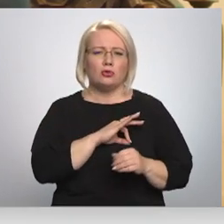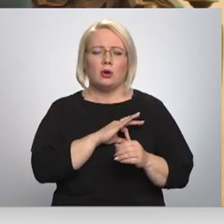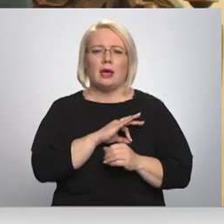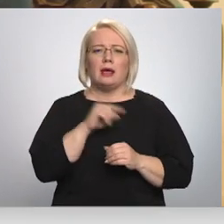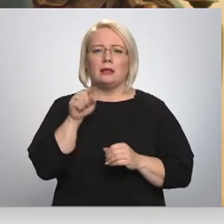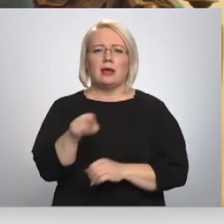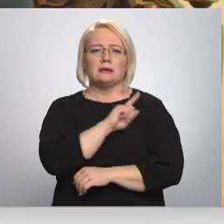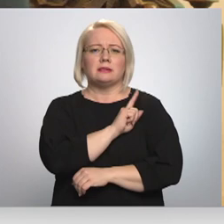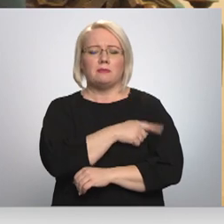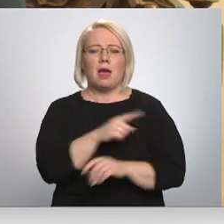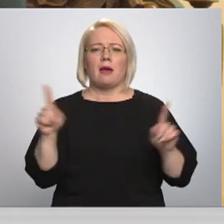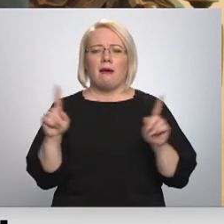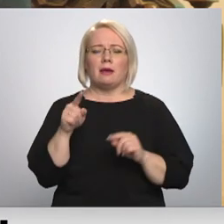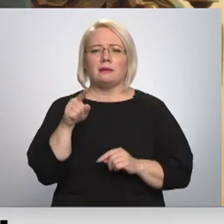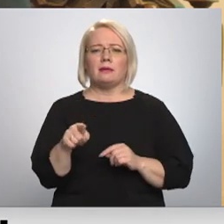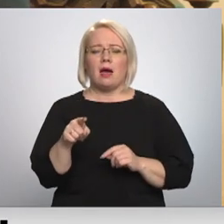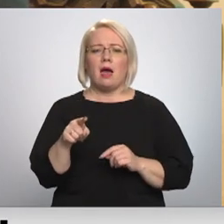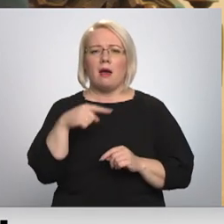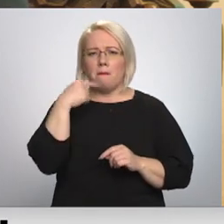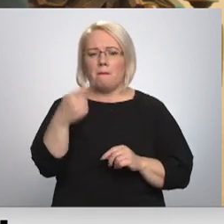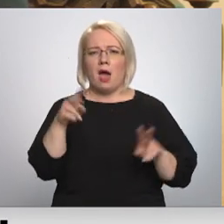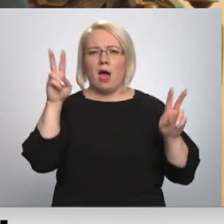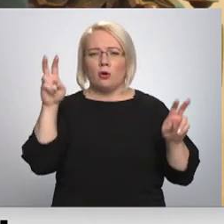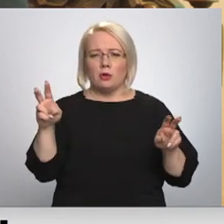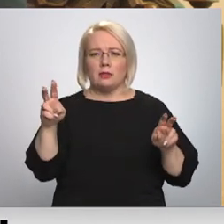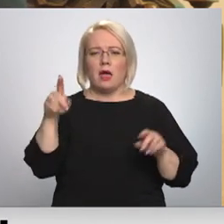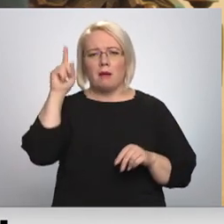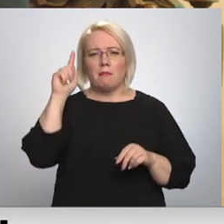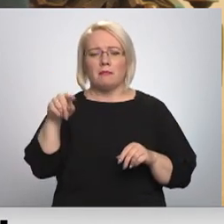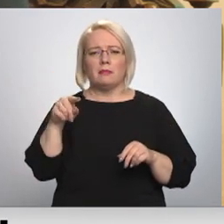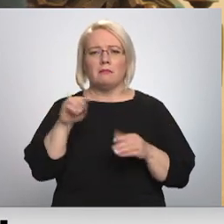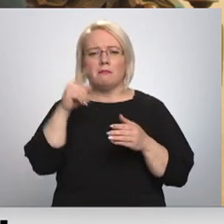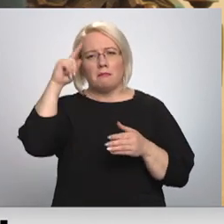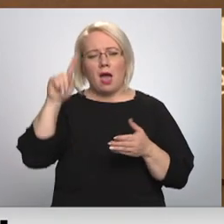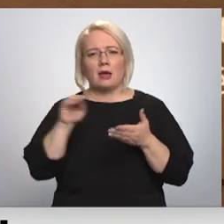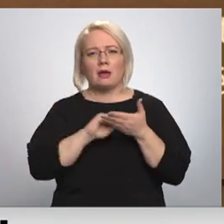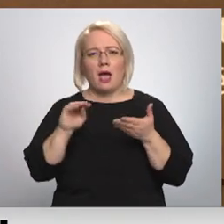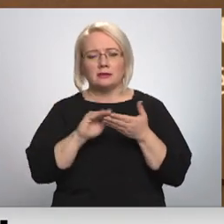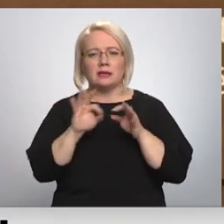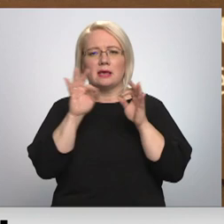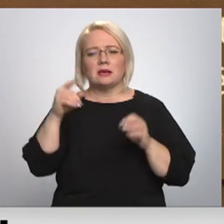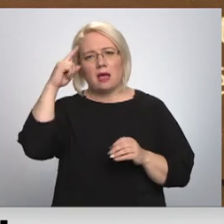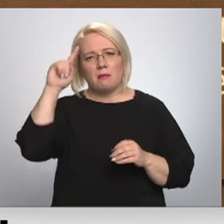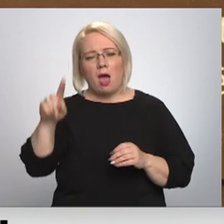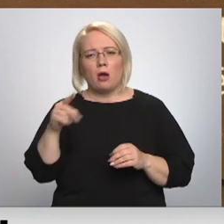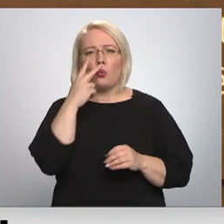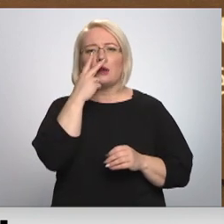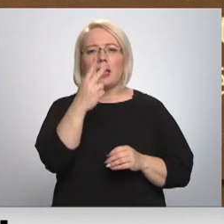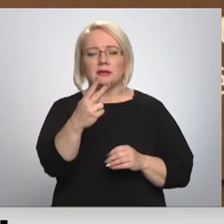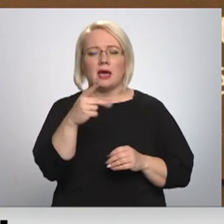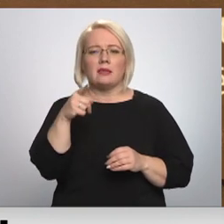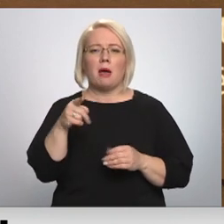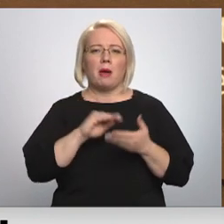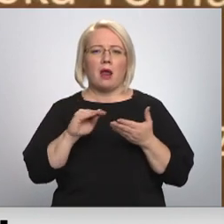Spēkā ir tā paruna, ka māka rakstīt sākas ar māku redzēt. Tā savā referētā par romānu un